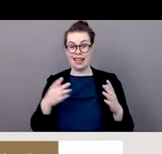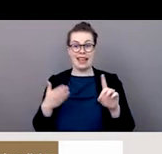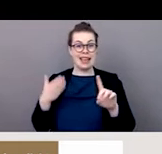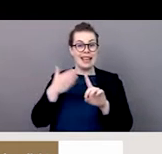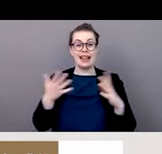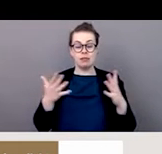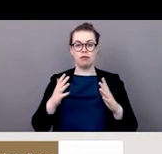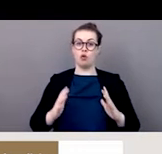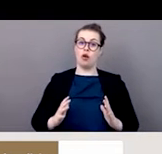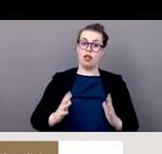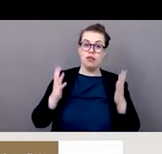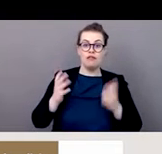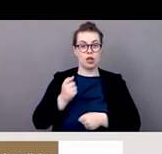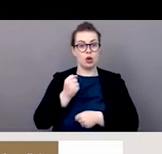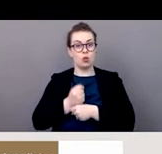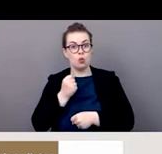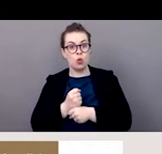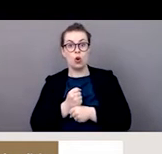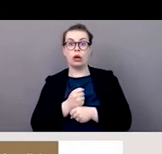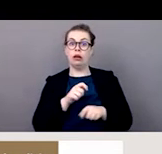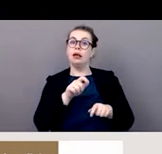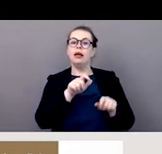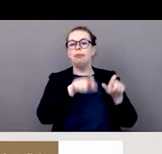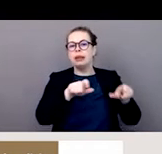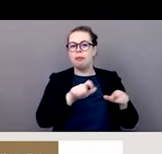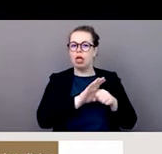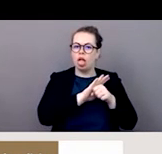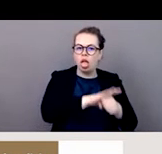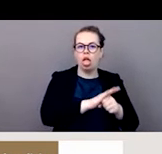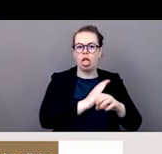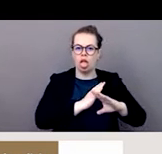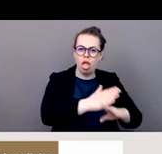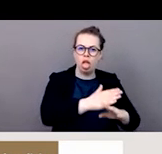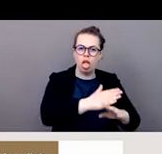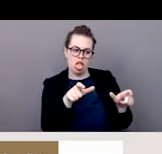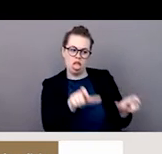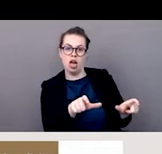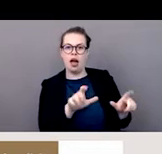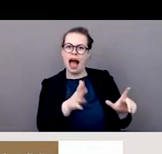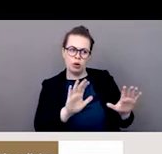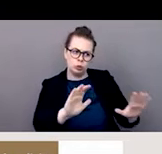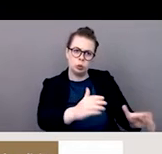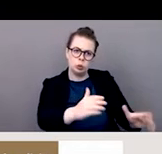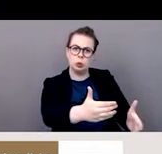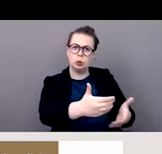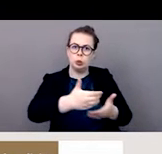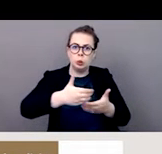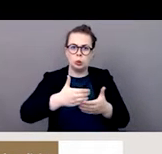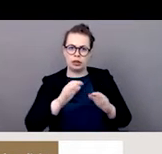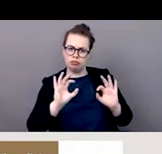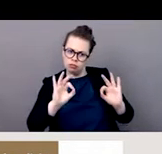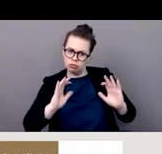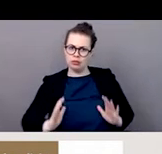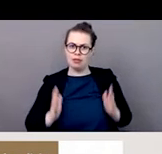où on essaye justement d'améliorer les conditions des victimes qui travaillent dans le cadre. La première serait le transfert de l